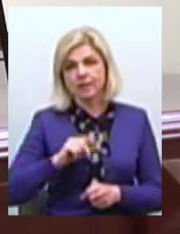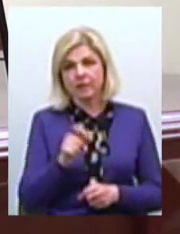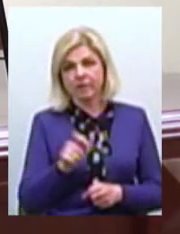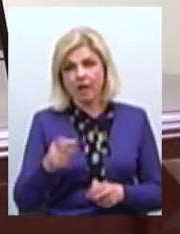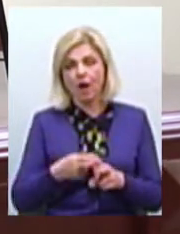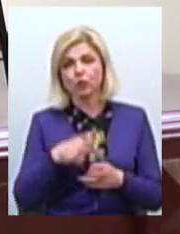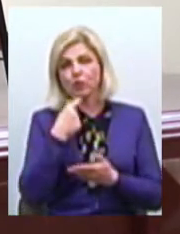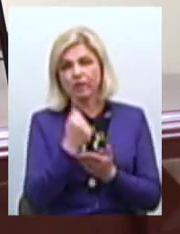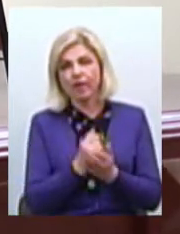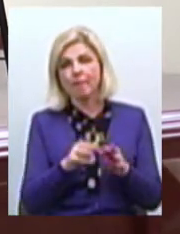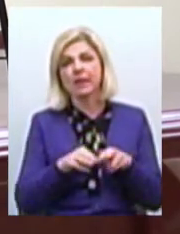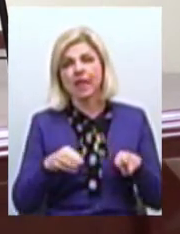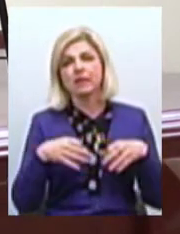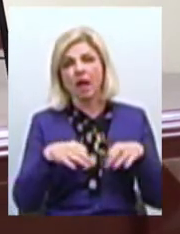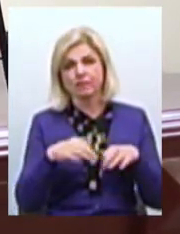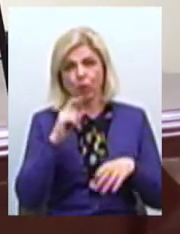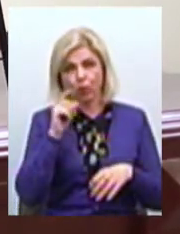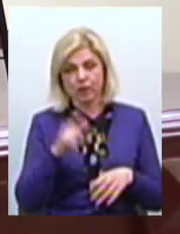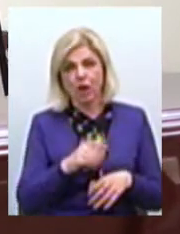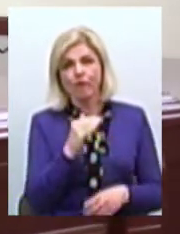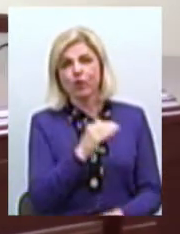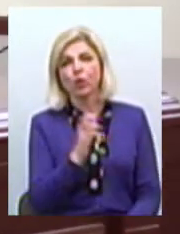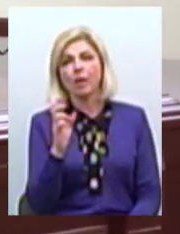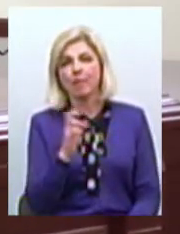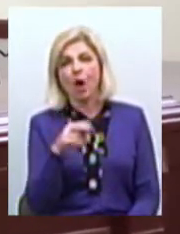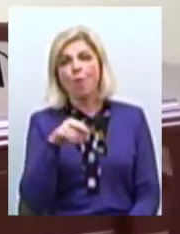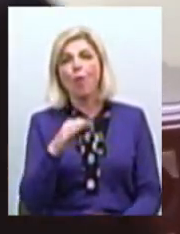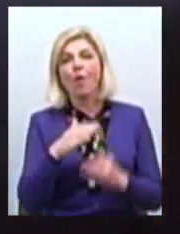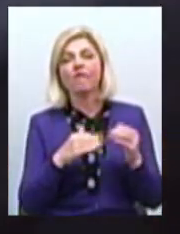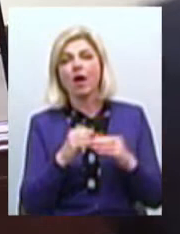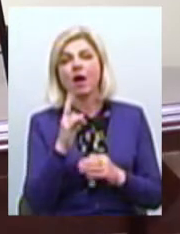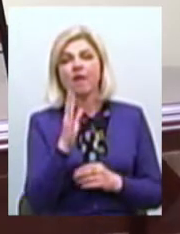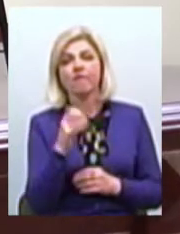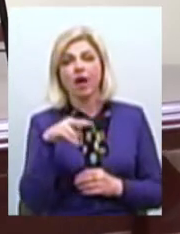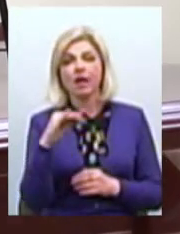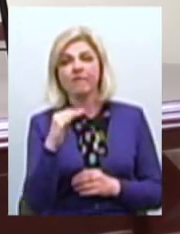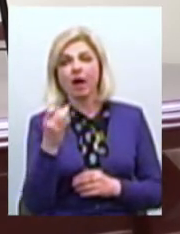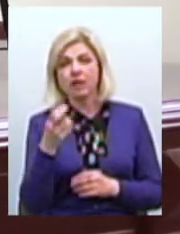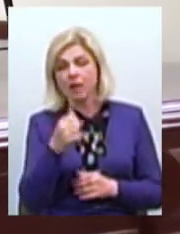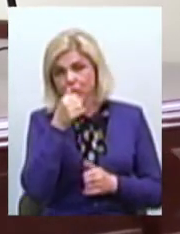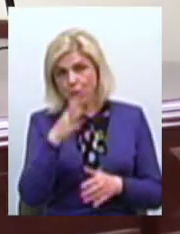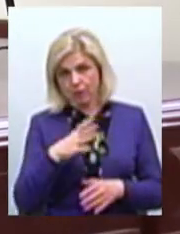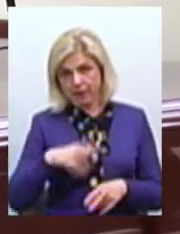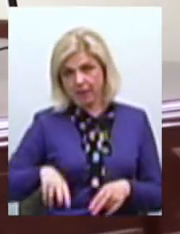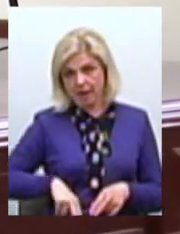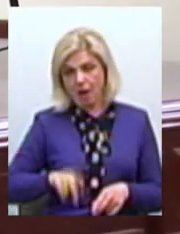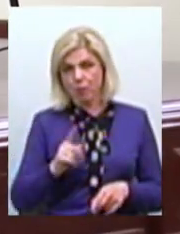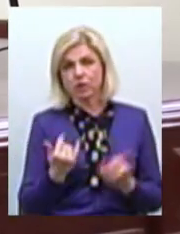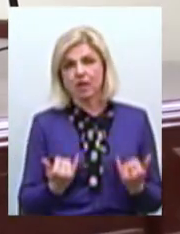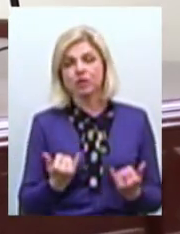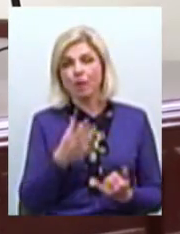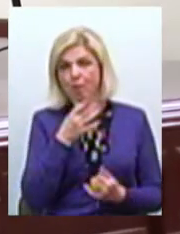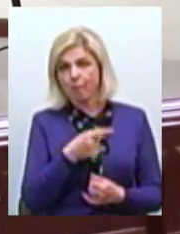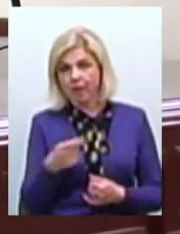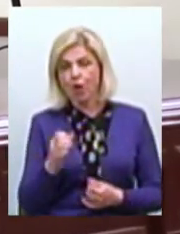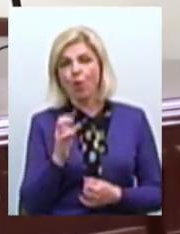транспорту України Федор Петрович Барна по кваліфікації не може бути директором аеропорта Тому що на настоячий момент він